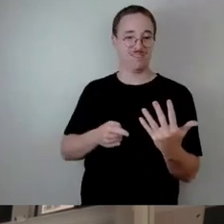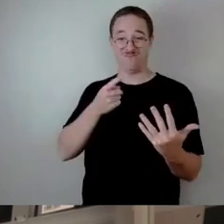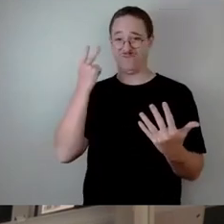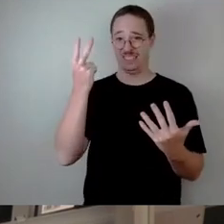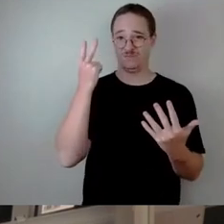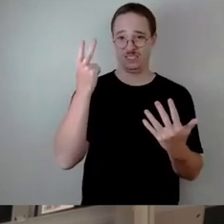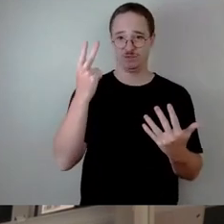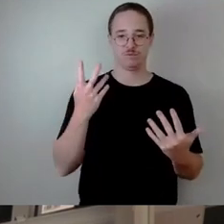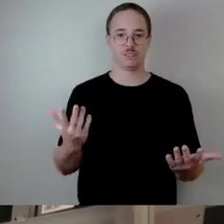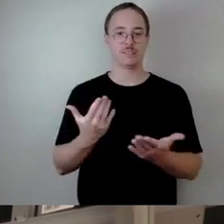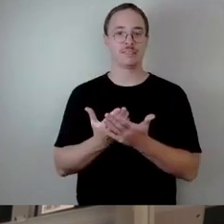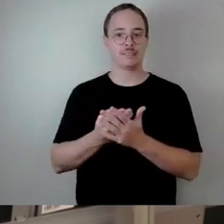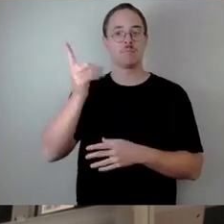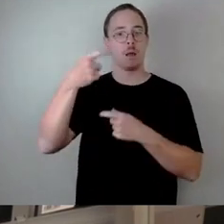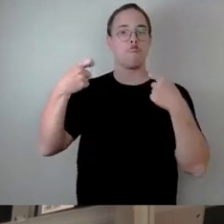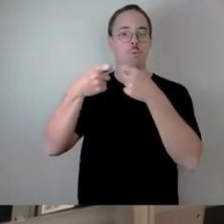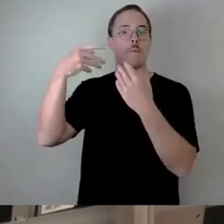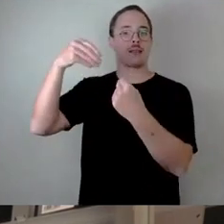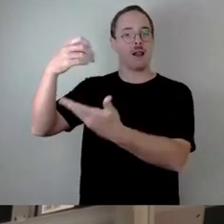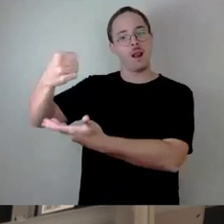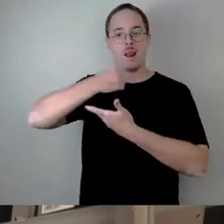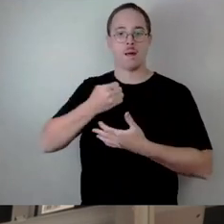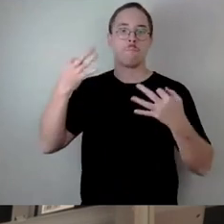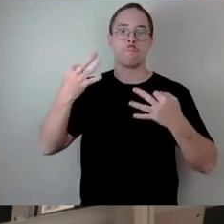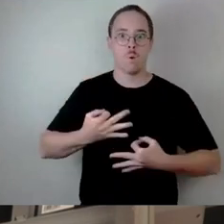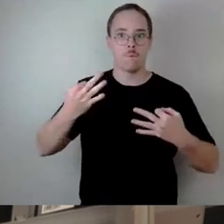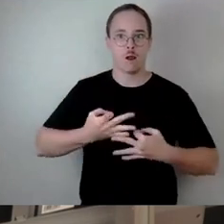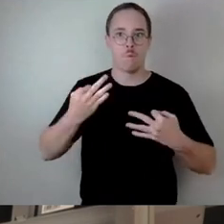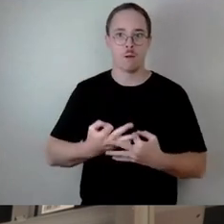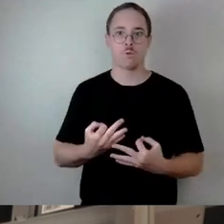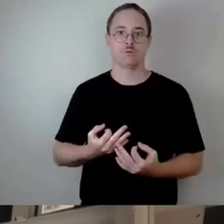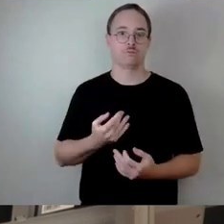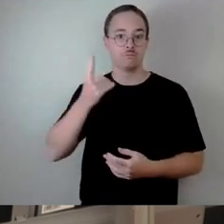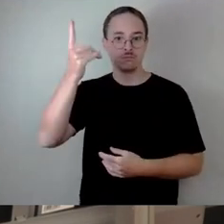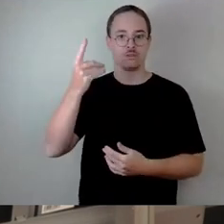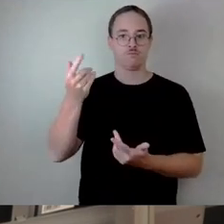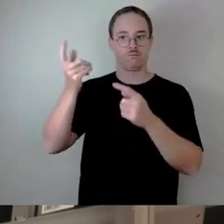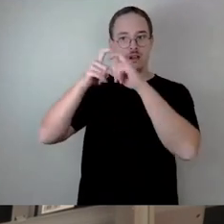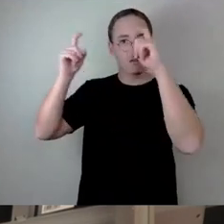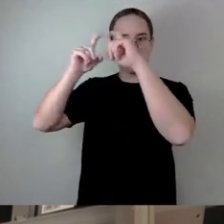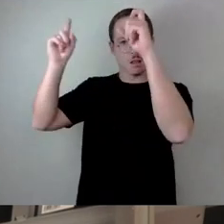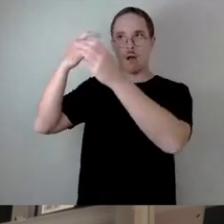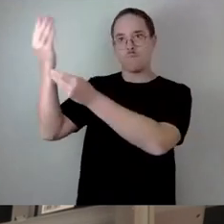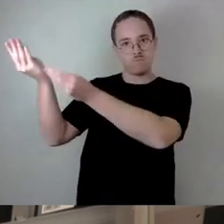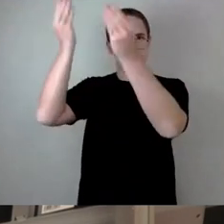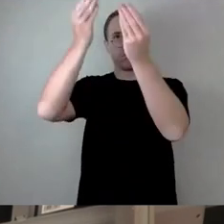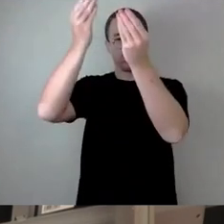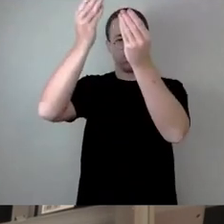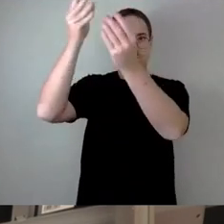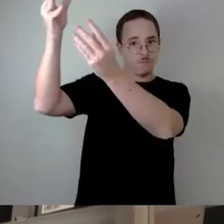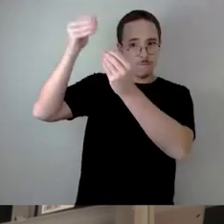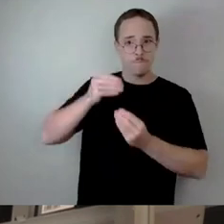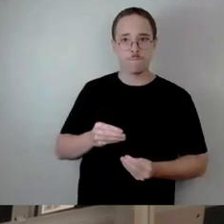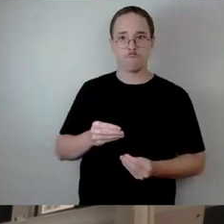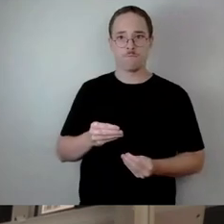bekommen. Die Leute, die das Thema, die die Themen bestellen, die sollen letztendlich auch für die Finanzierung sorgen. Zu guter Letzt würde ich dann